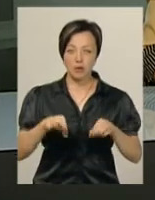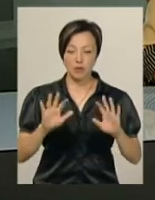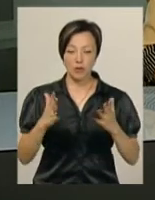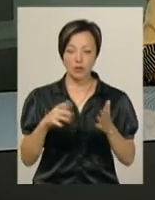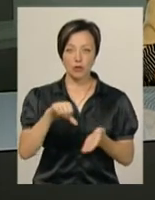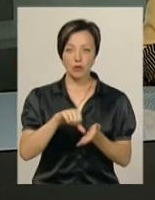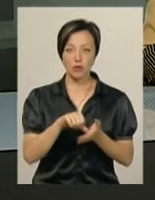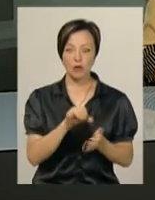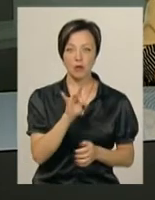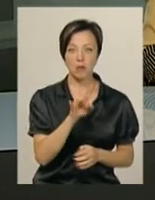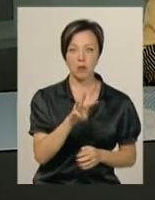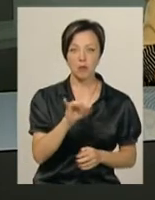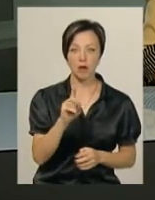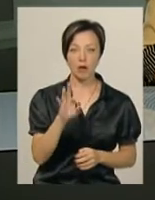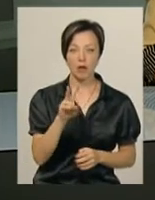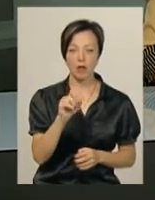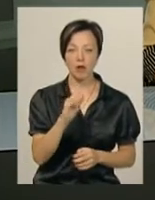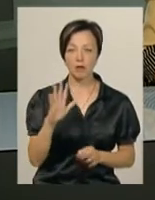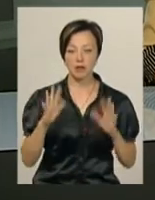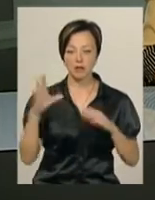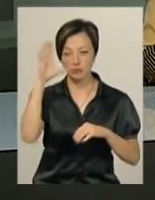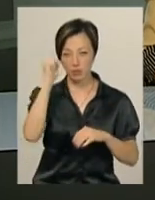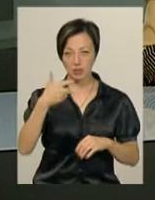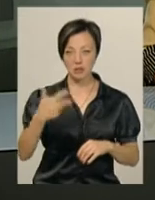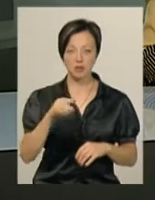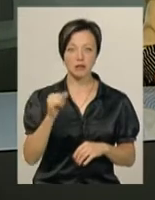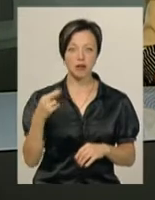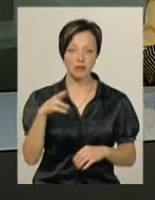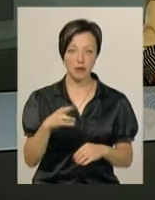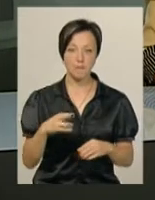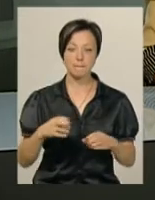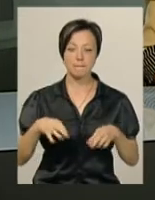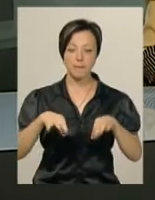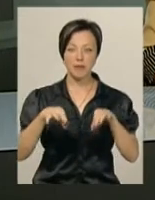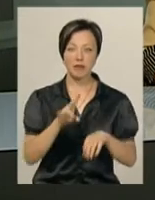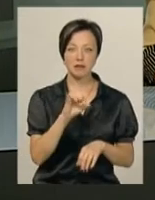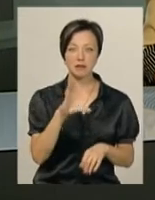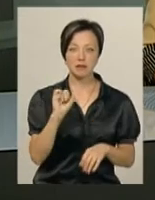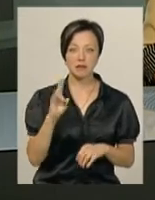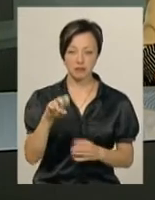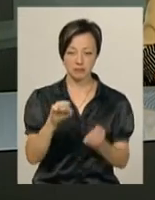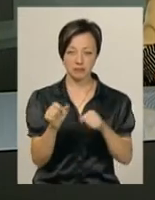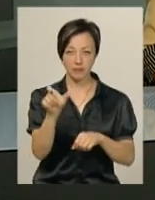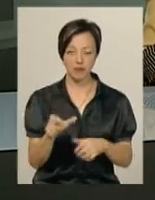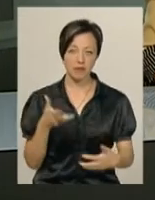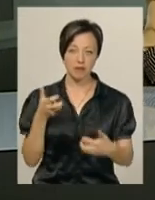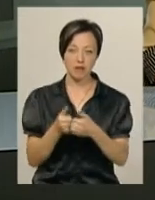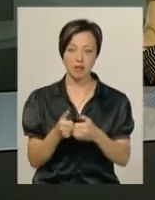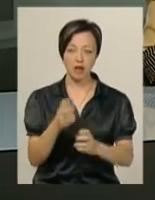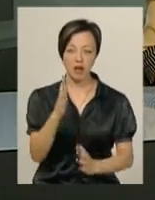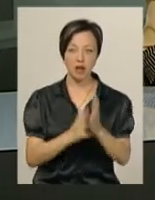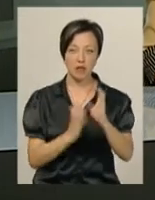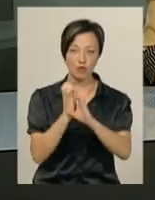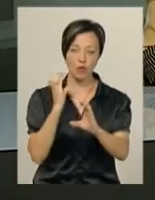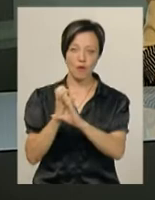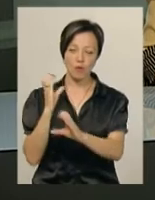участю Романа Миколаєва сталася в ніч проти 30 травня. Тоді легковик Нісан, яким керував експосадовець, врізався у лісовоз. У